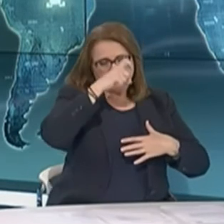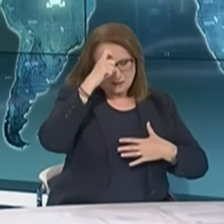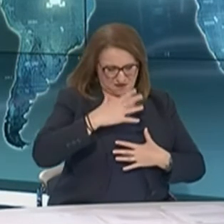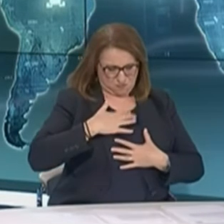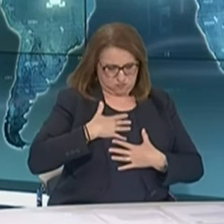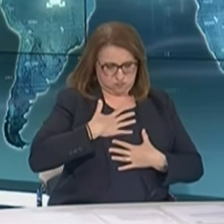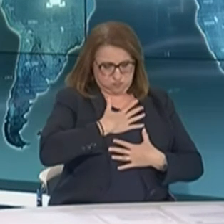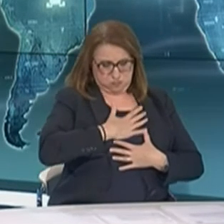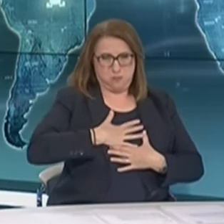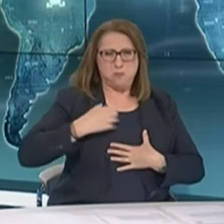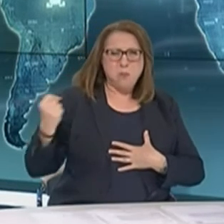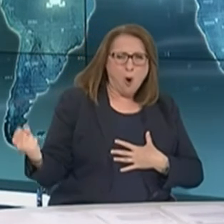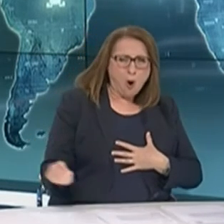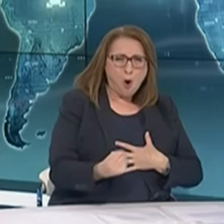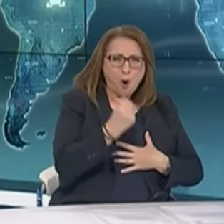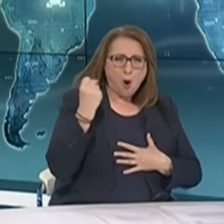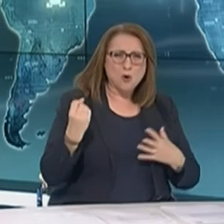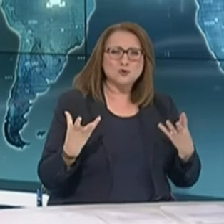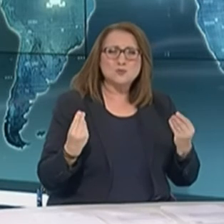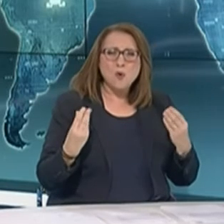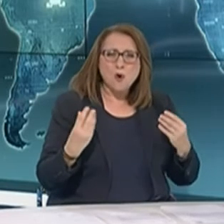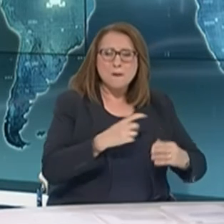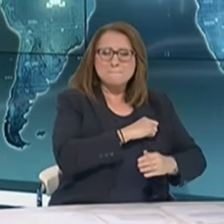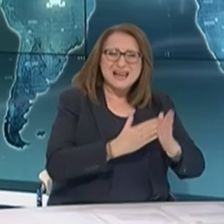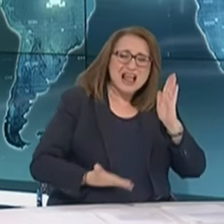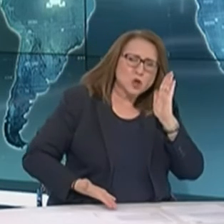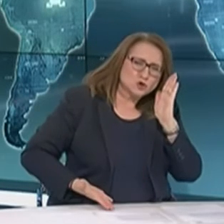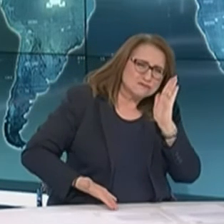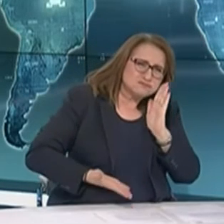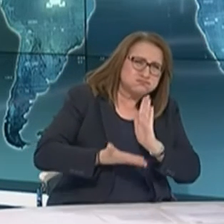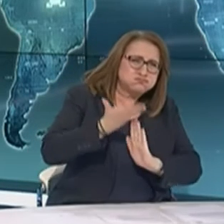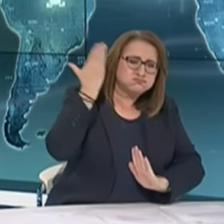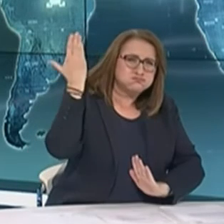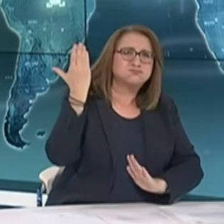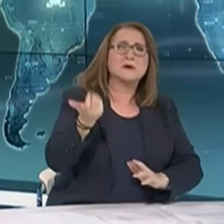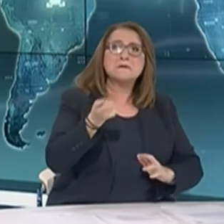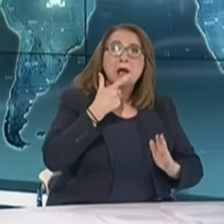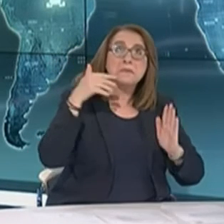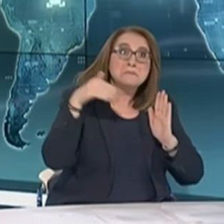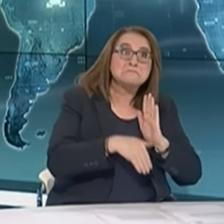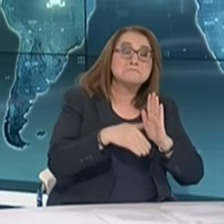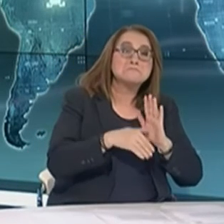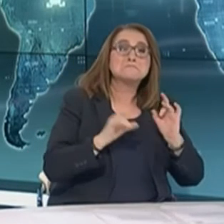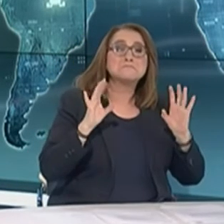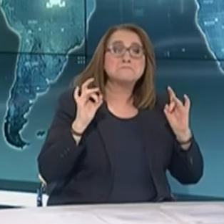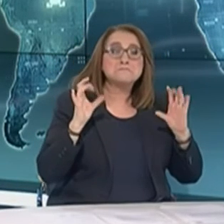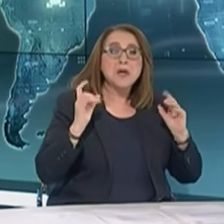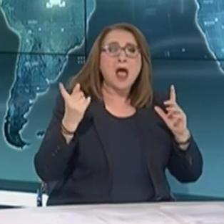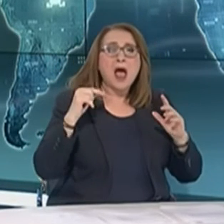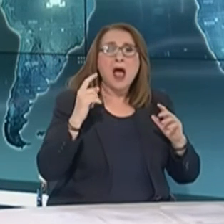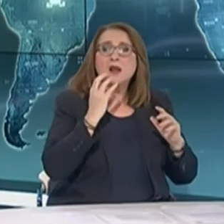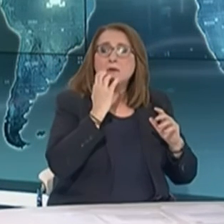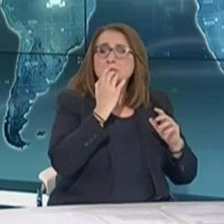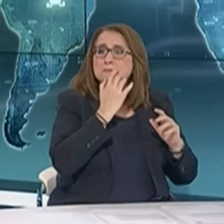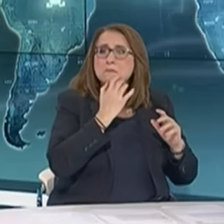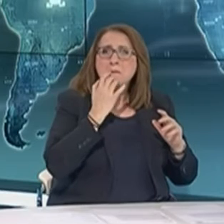στήθος, κάποια άλλη ένδειξη ότι κάτι άλλο μπορεί να συμβαίνει ένας πολύ ψηλός πυρετός που δεν υποχωρεί, μια κοιάνωση, δηλαδή να είναι τα